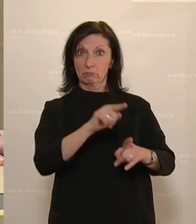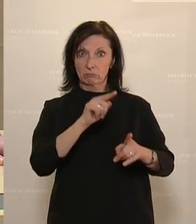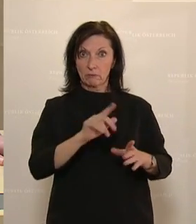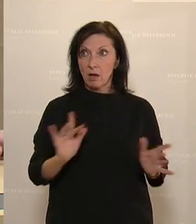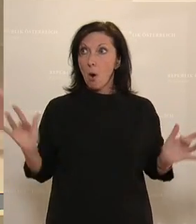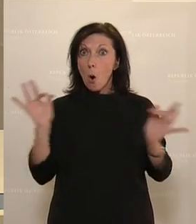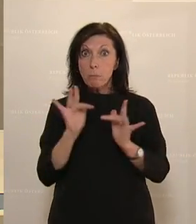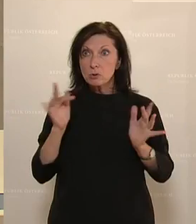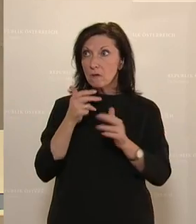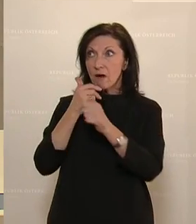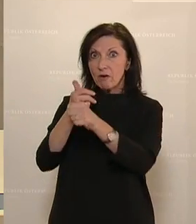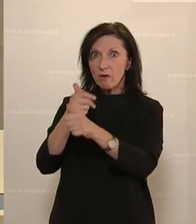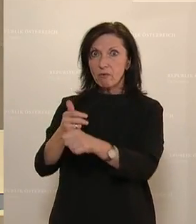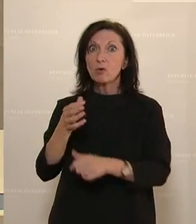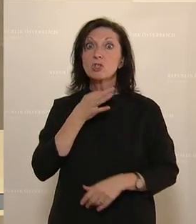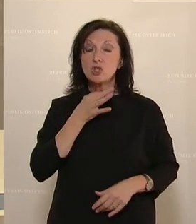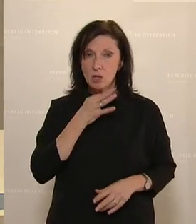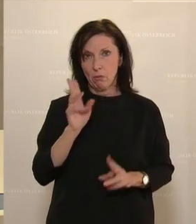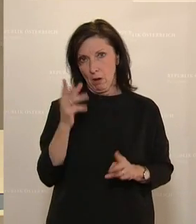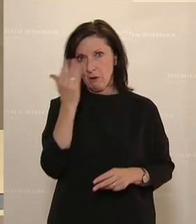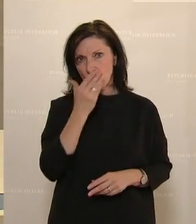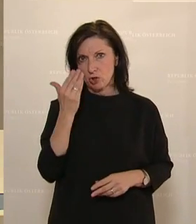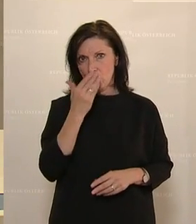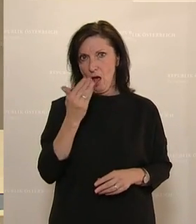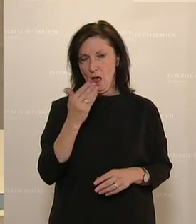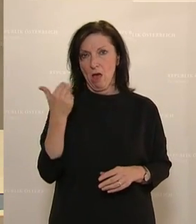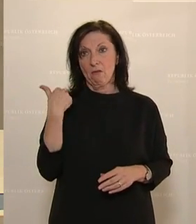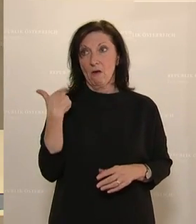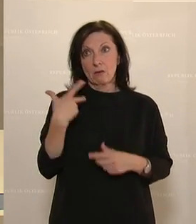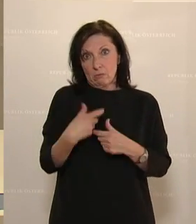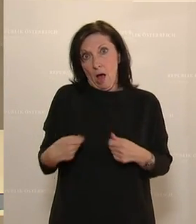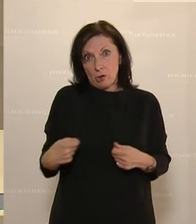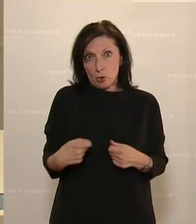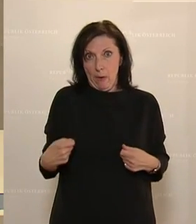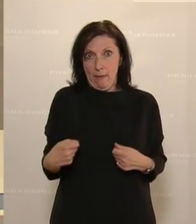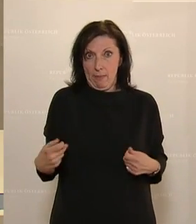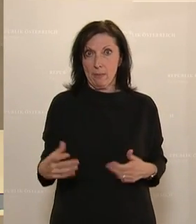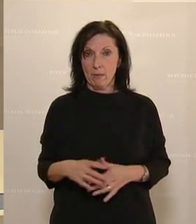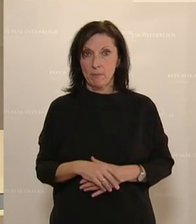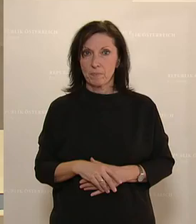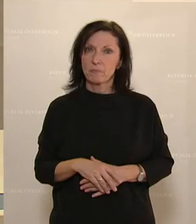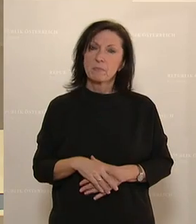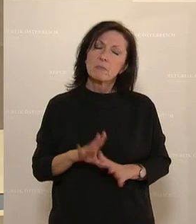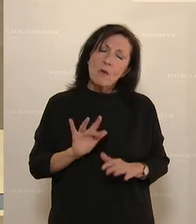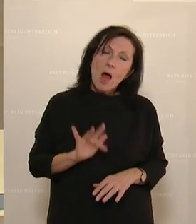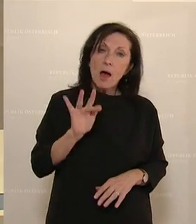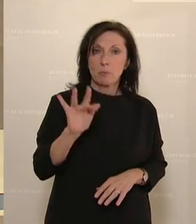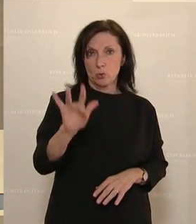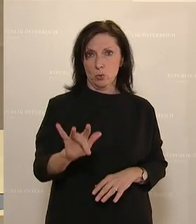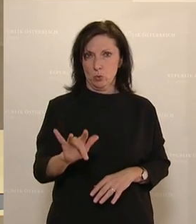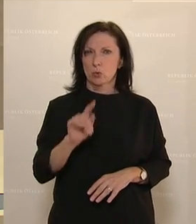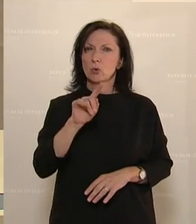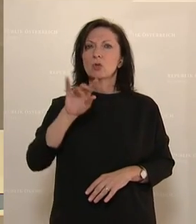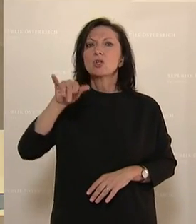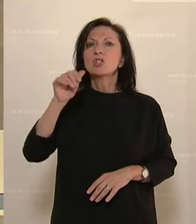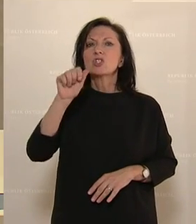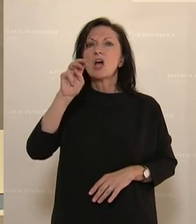verfolgt hat. Und die Stimmung, das können Sie sich vorstellen, war etwas angespannt. Selten aber doch hatte Charme